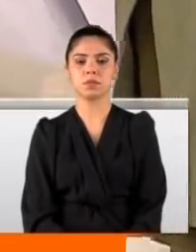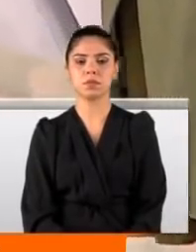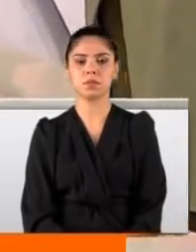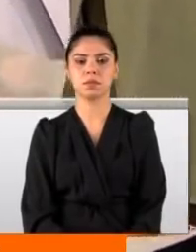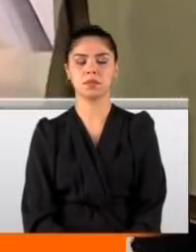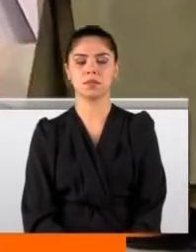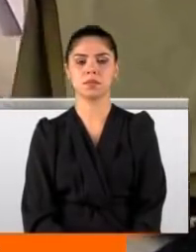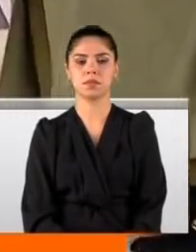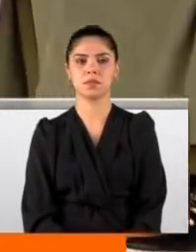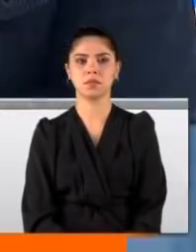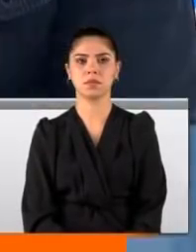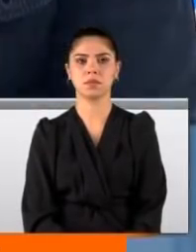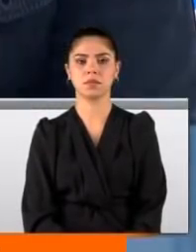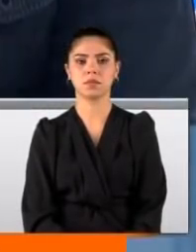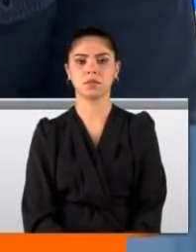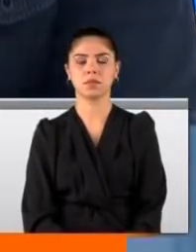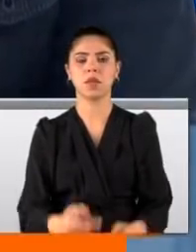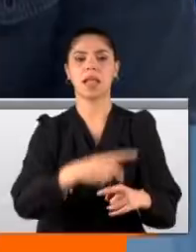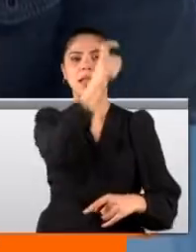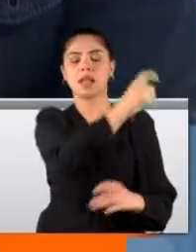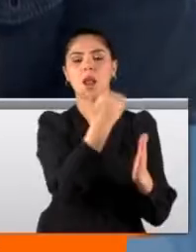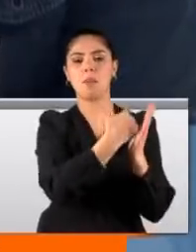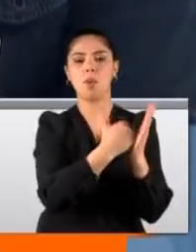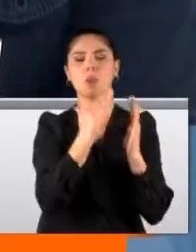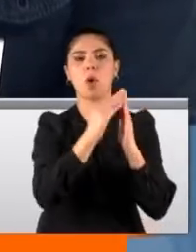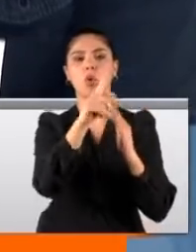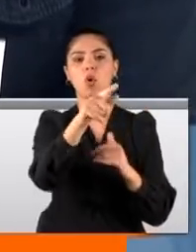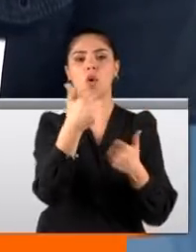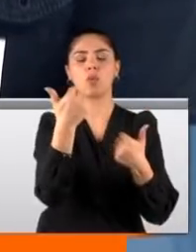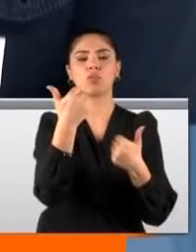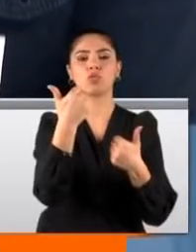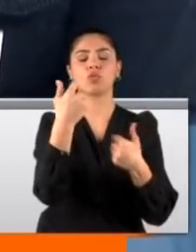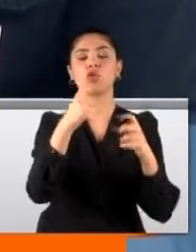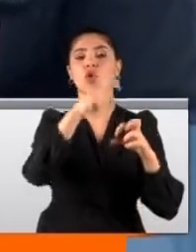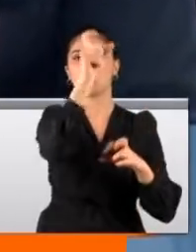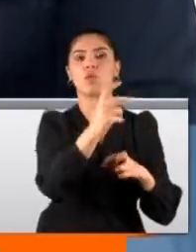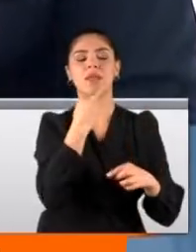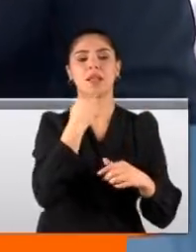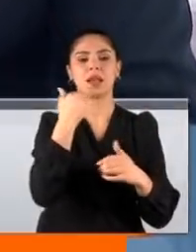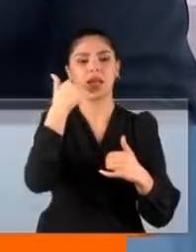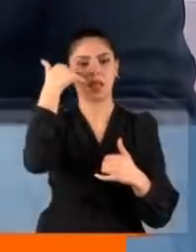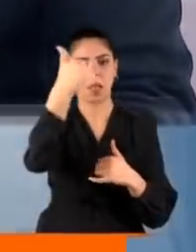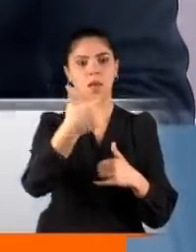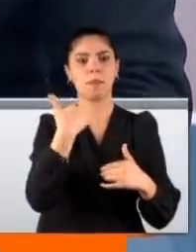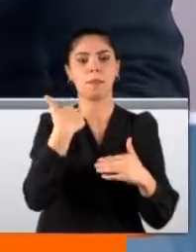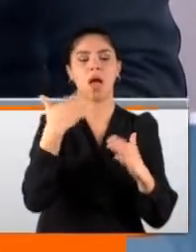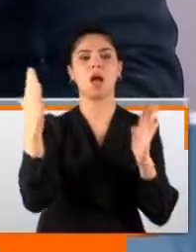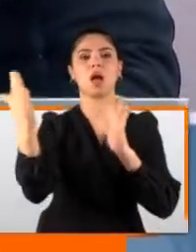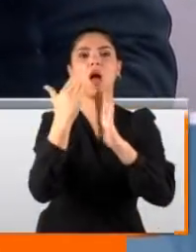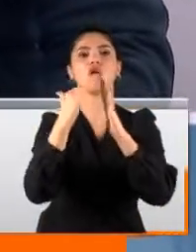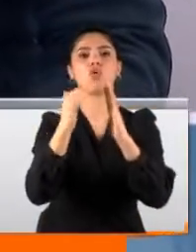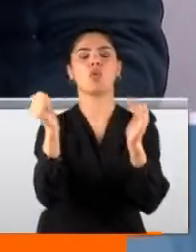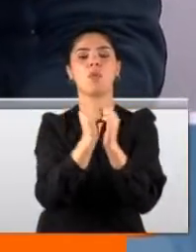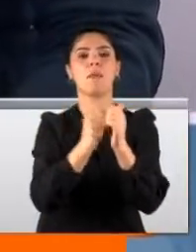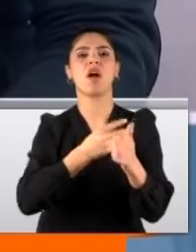kulağa. Zehra yayınımız sırasında komşusu Rüme Esa'yı arayıp karşı komşunuz Pideci Gökhan'la kaçtığını